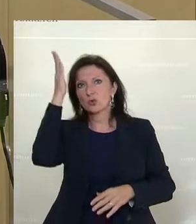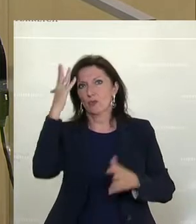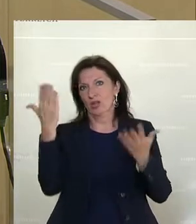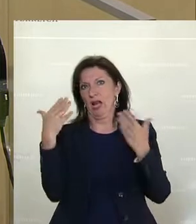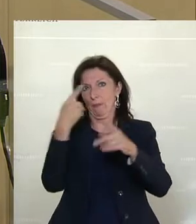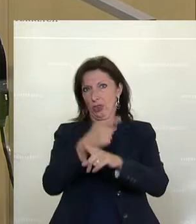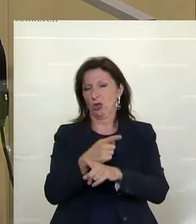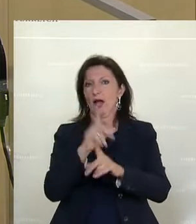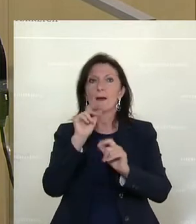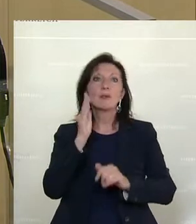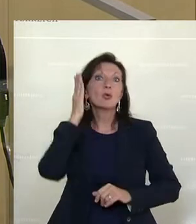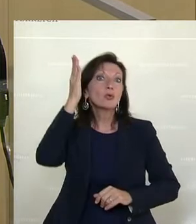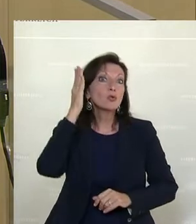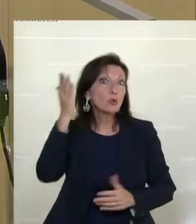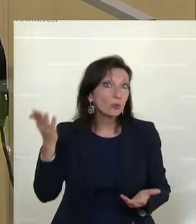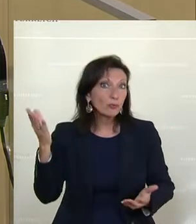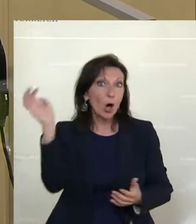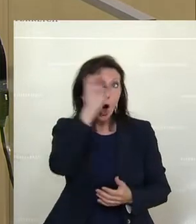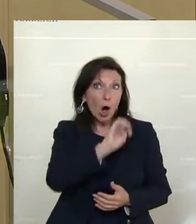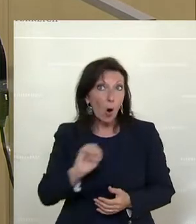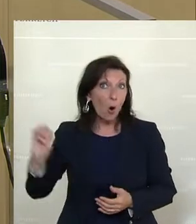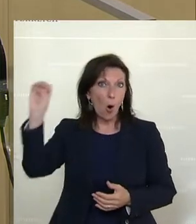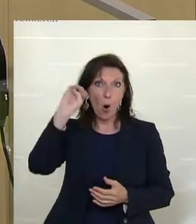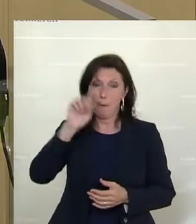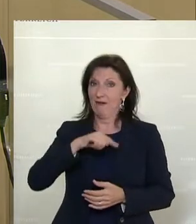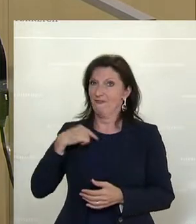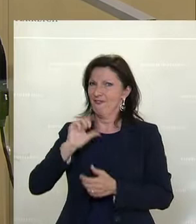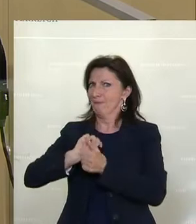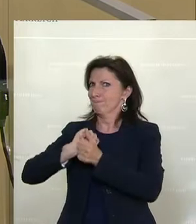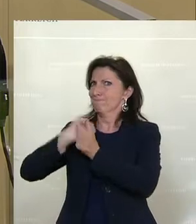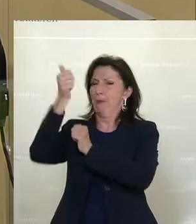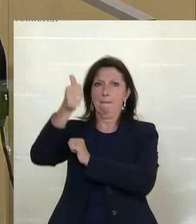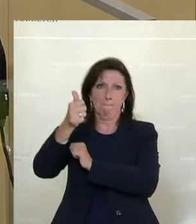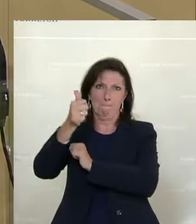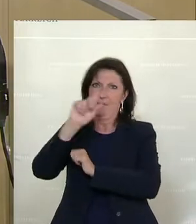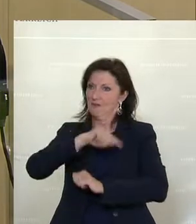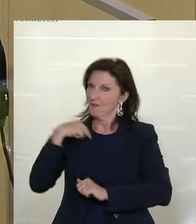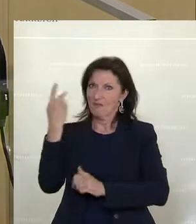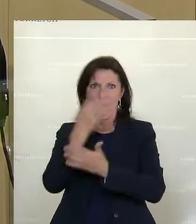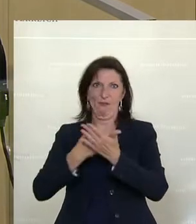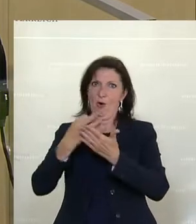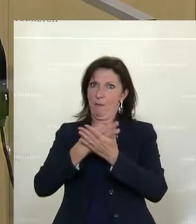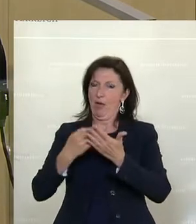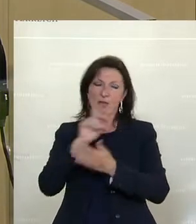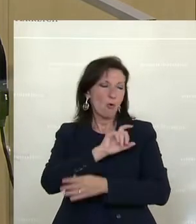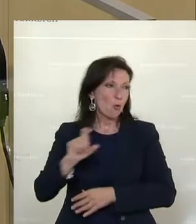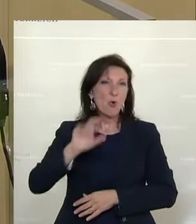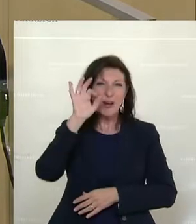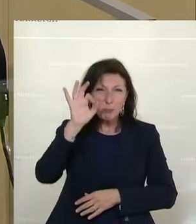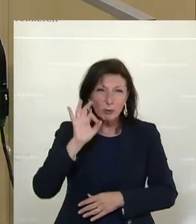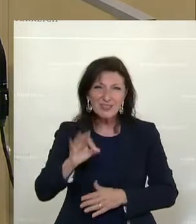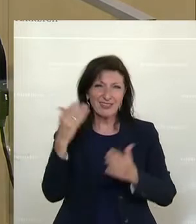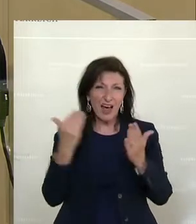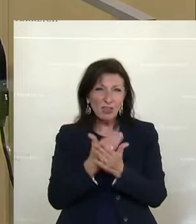damit werden wir europäisch ganz vorne dabei sein, werden wir zum Vorräter mit 100 Prozent erneuerbarem